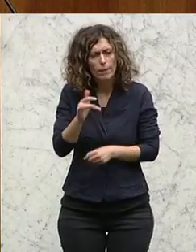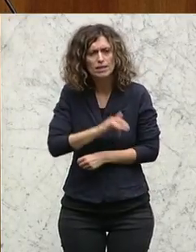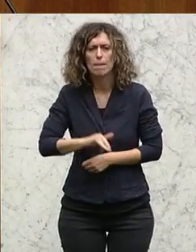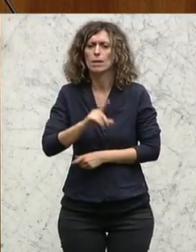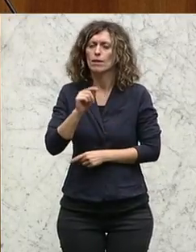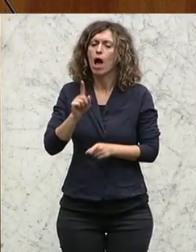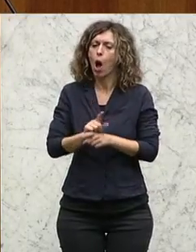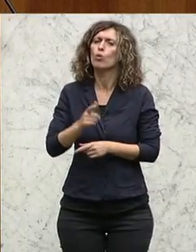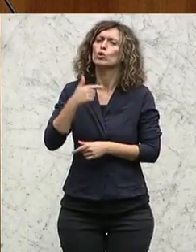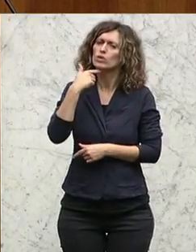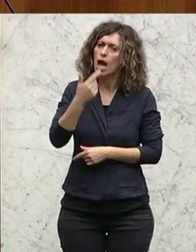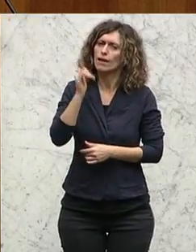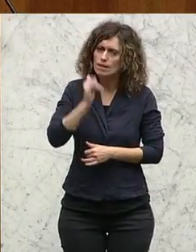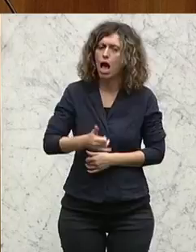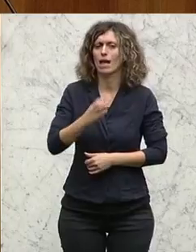der Hinsicht auch ein Ja zu CETA.